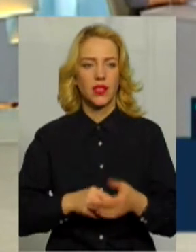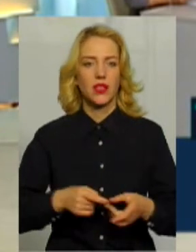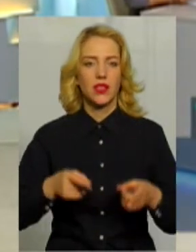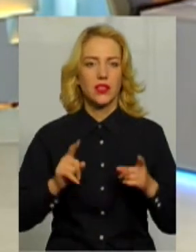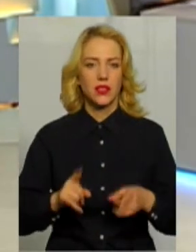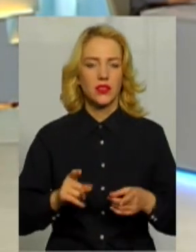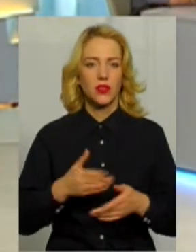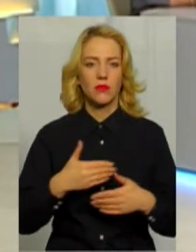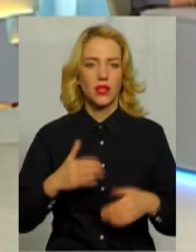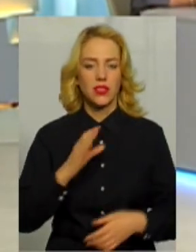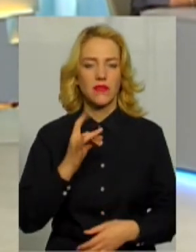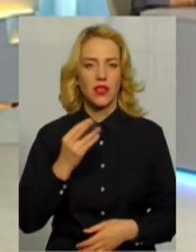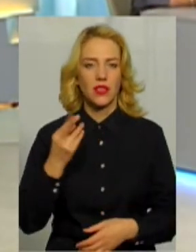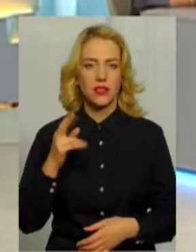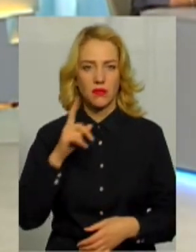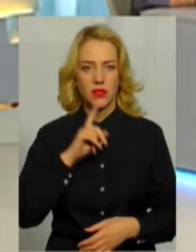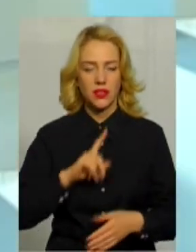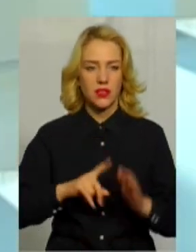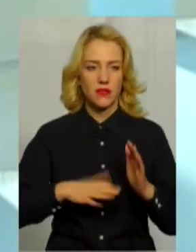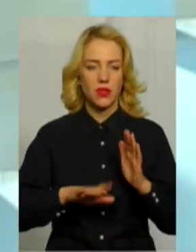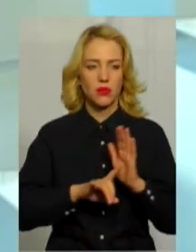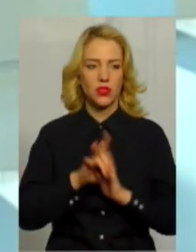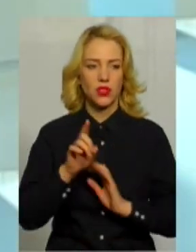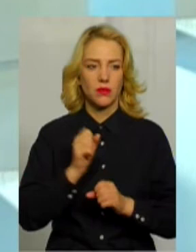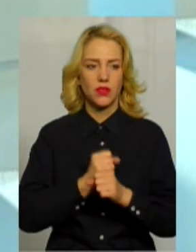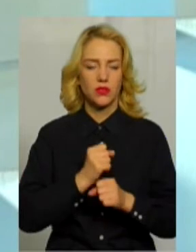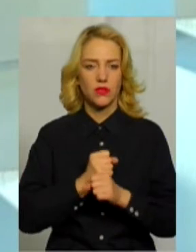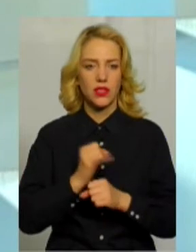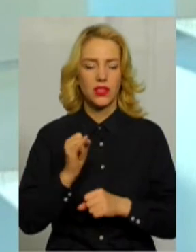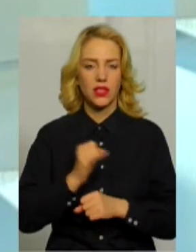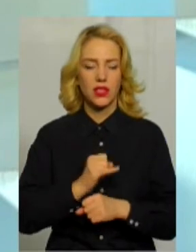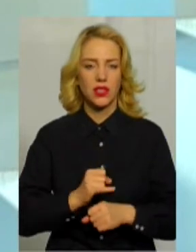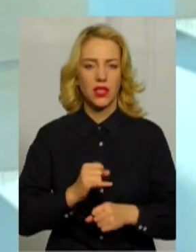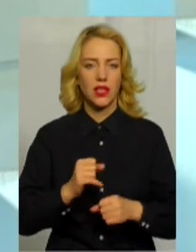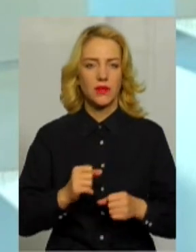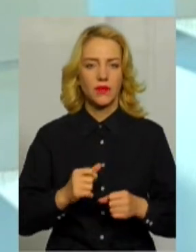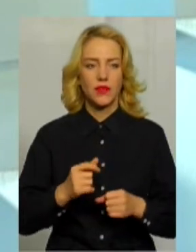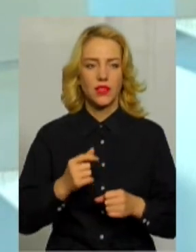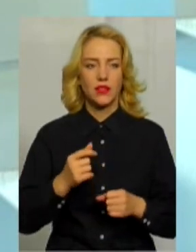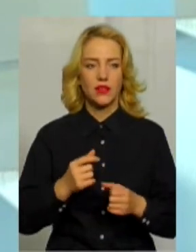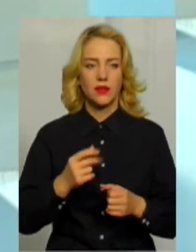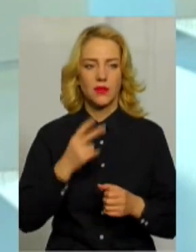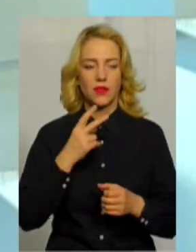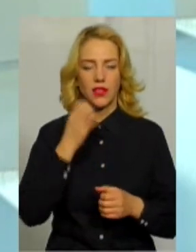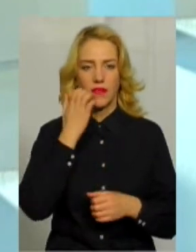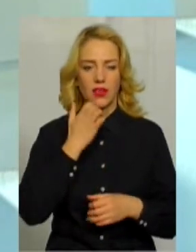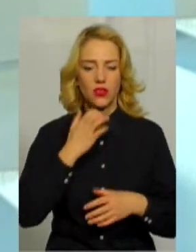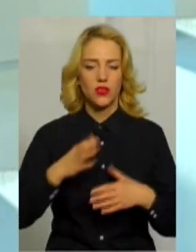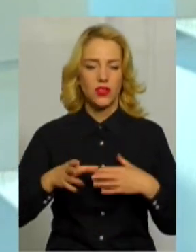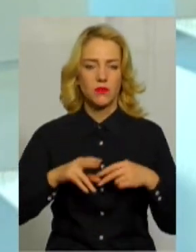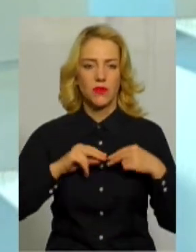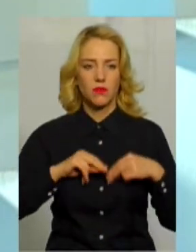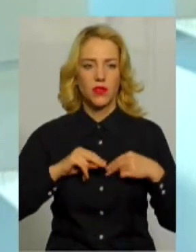Дійсно, ми з вересня місяця вже активно почали працювати. І завдячуючи нашій тісній співпраці з